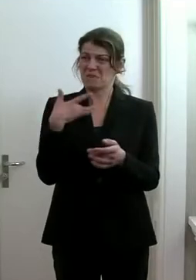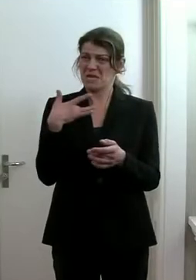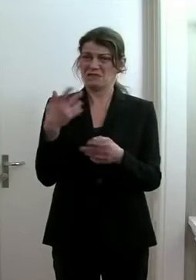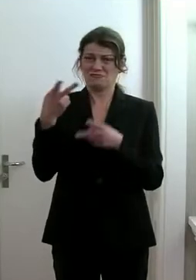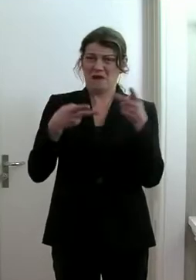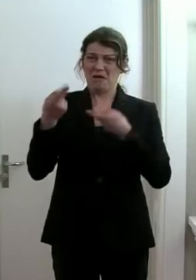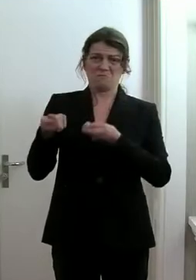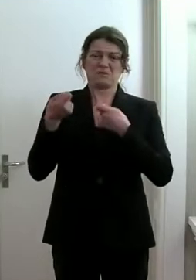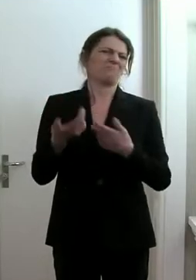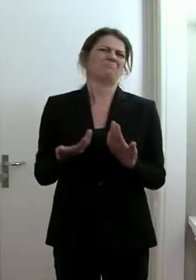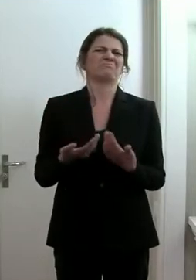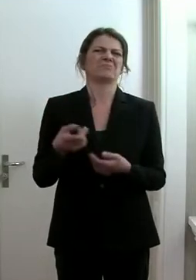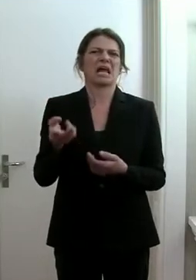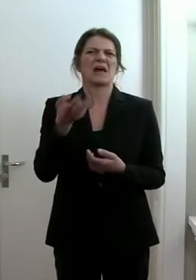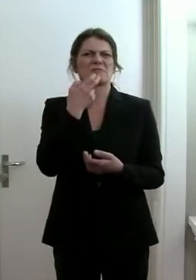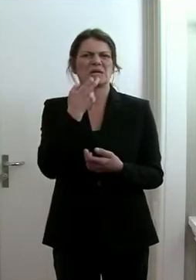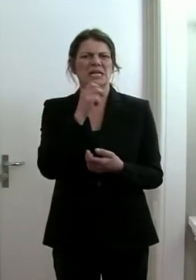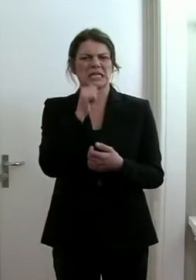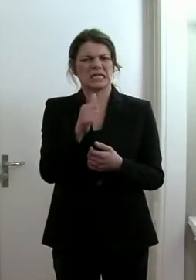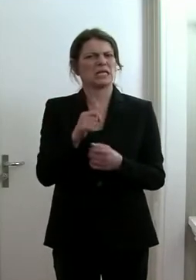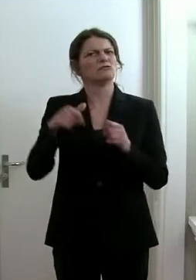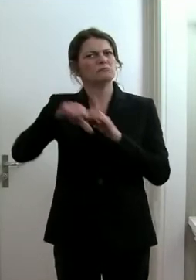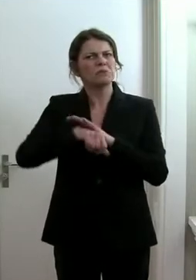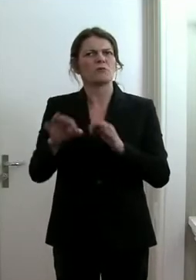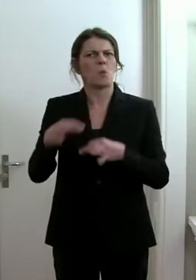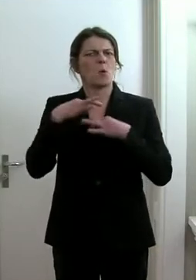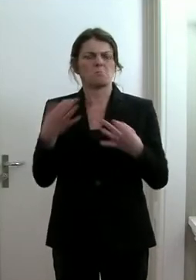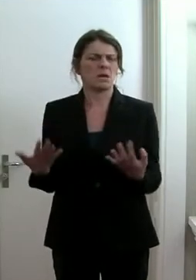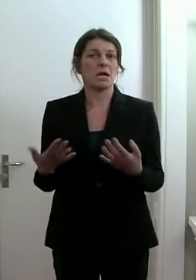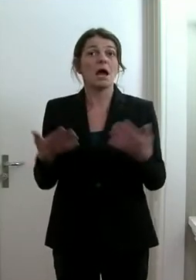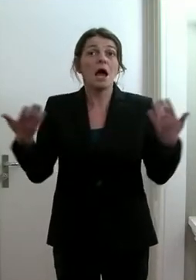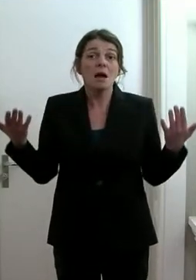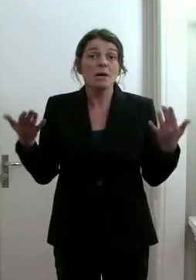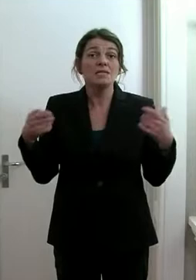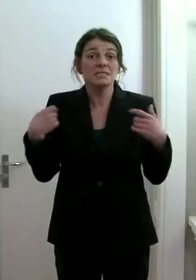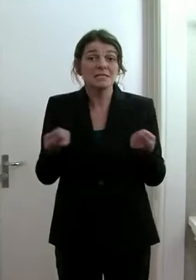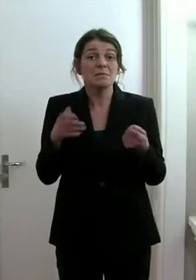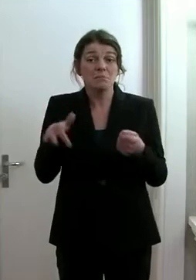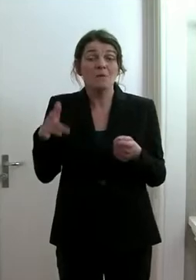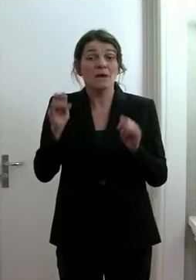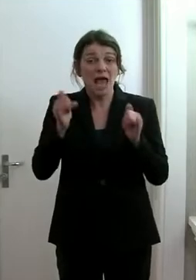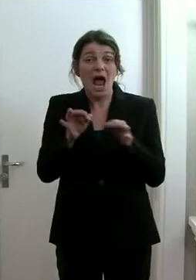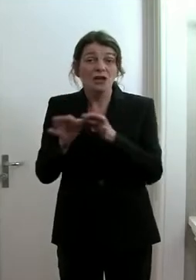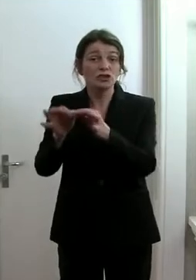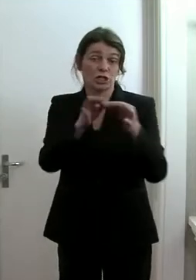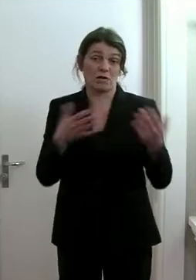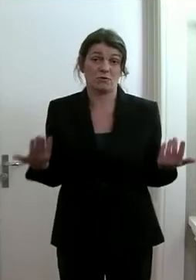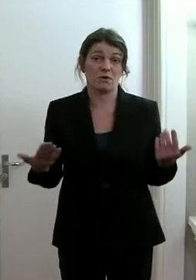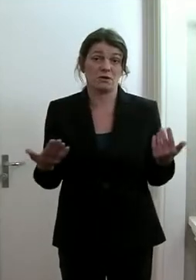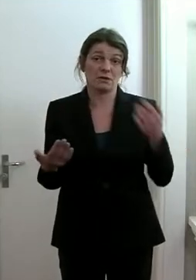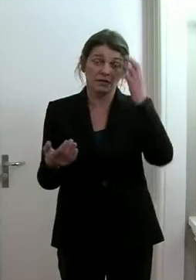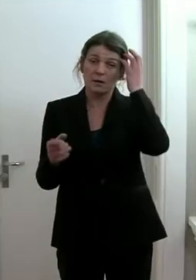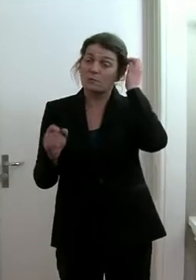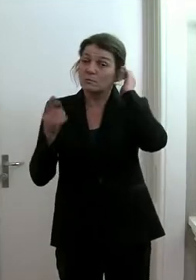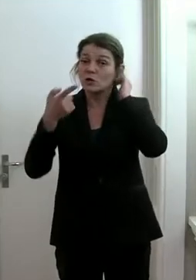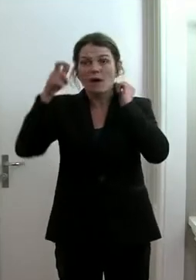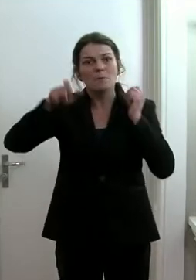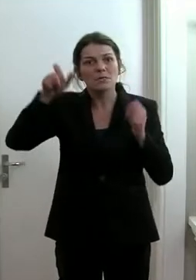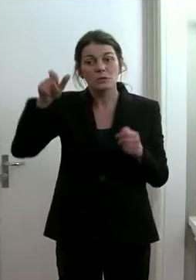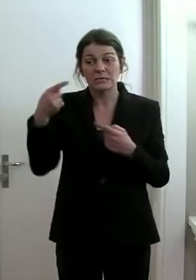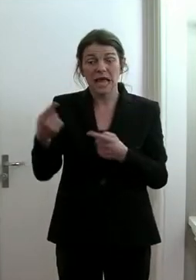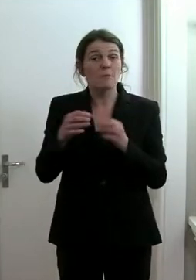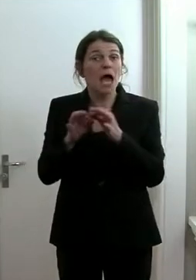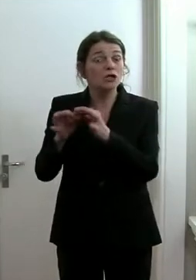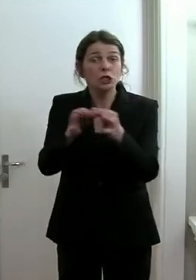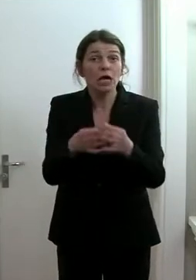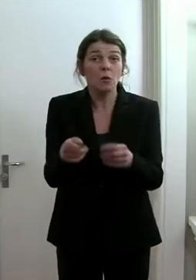schaden und die wollen einem ja auch nicht schaden. Aber manchmal gibt es eben Ansteckungen, vor allem weil Personen, die ansteckend sind,